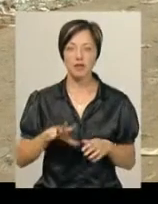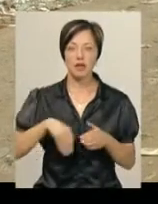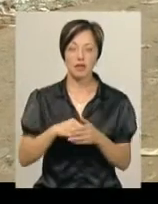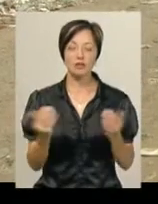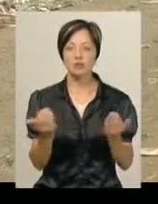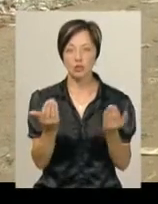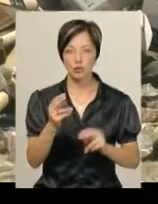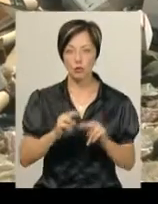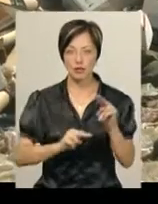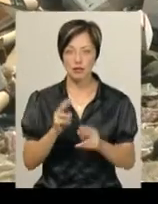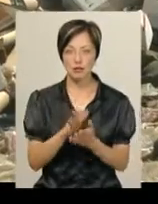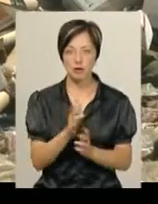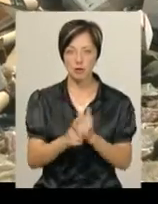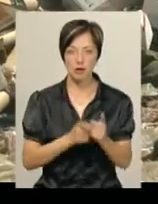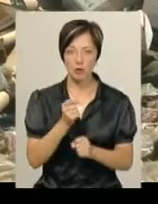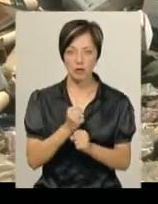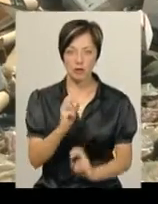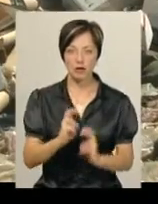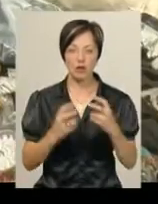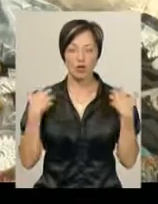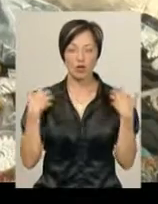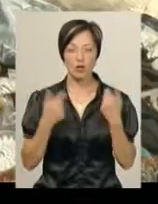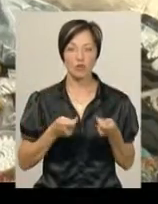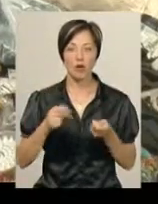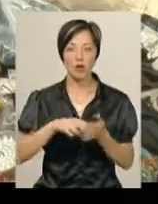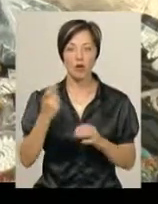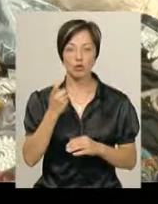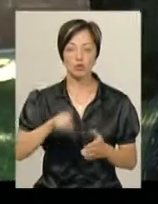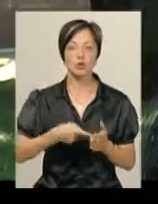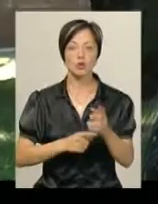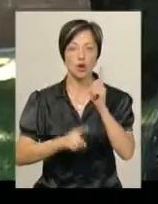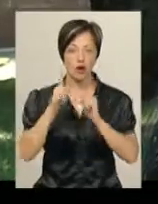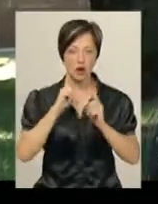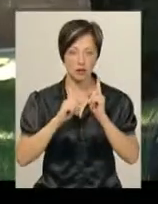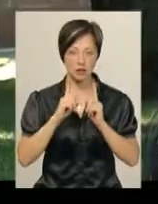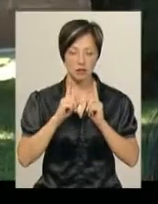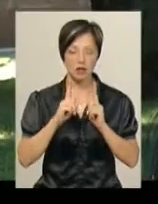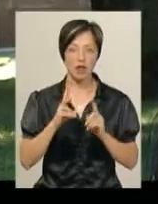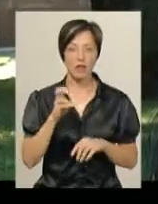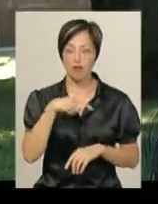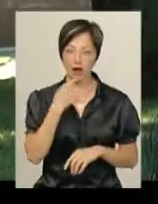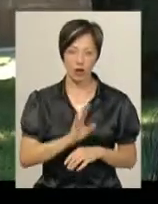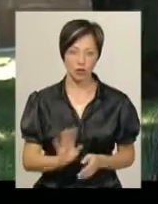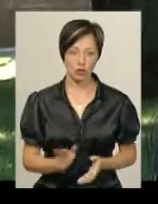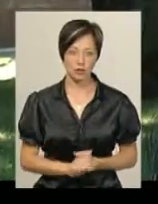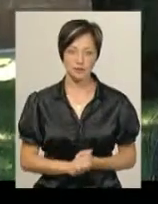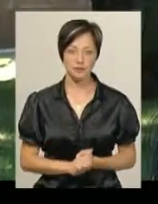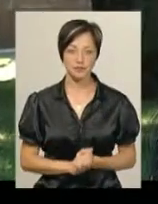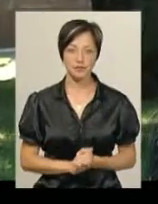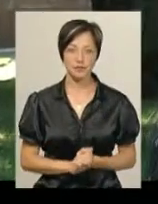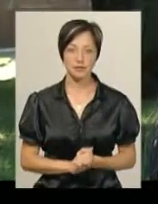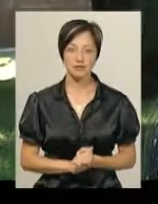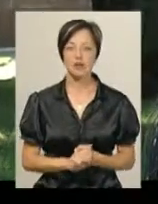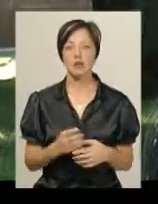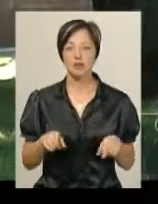будуватиметься сміттєпереробний завод, начальник управління економіки Хмельницької міської ради Оксана Новодон не каже. Через тиждень міський